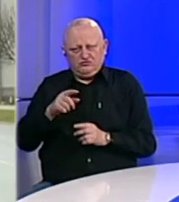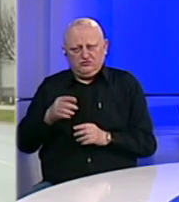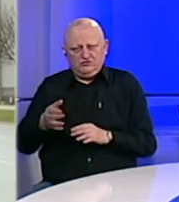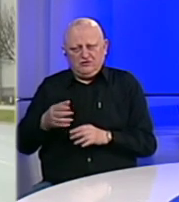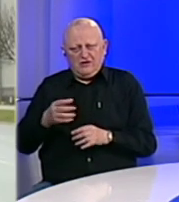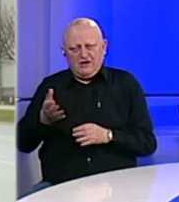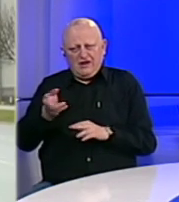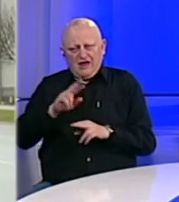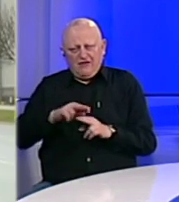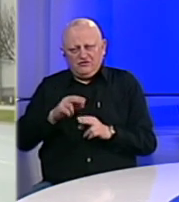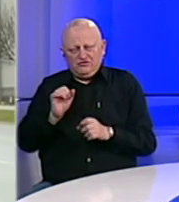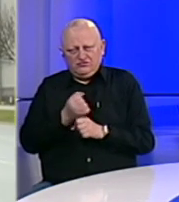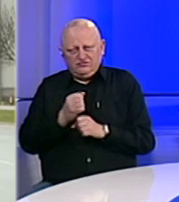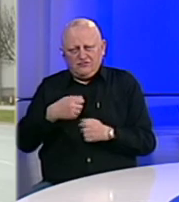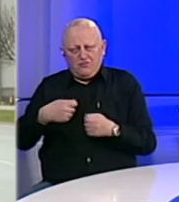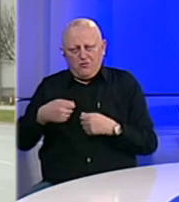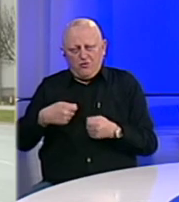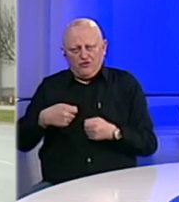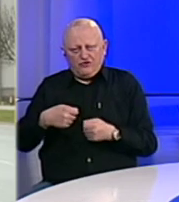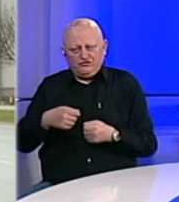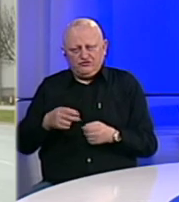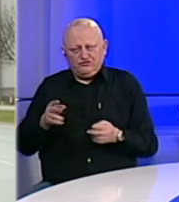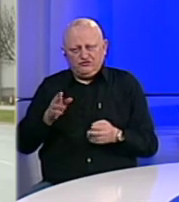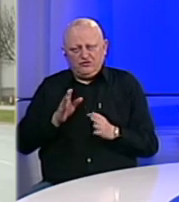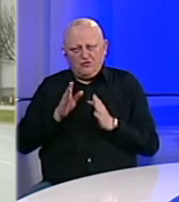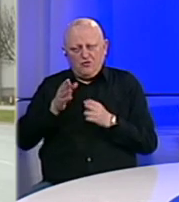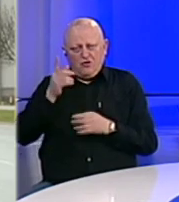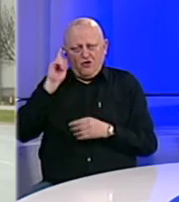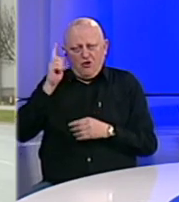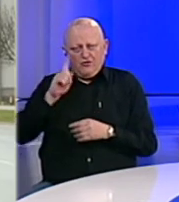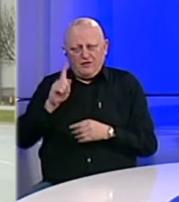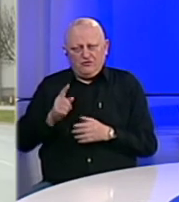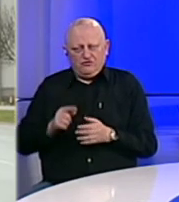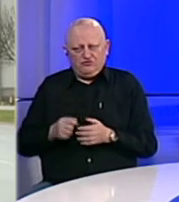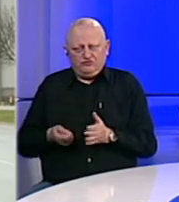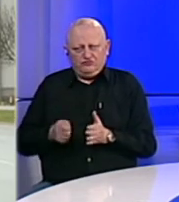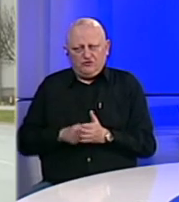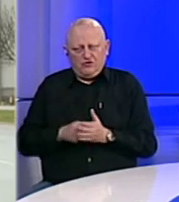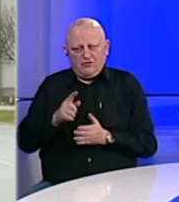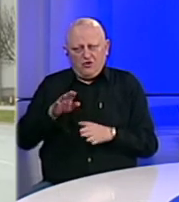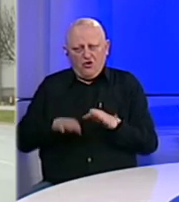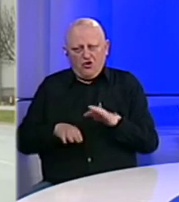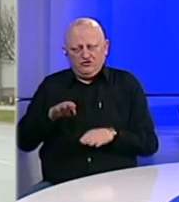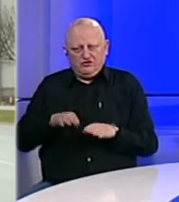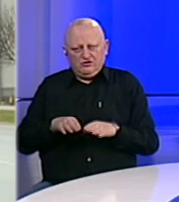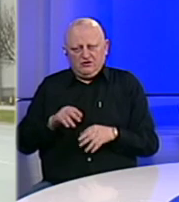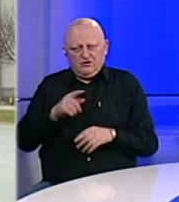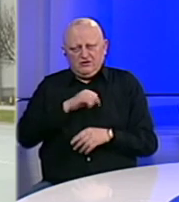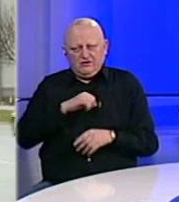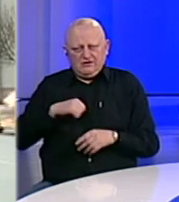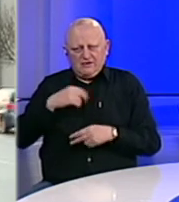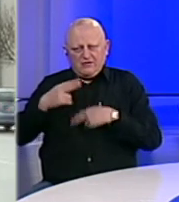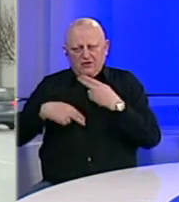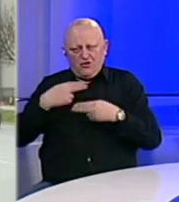korektiv najveći da potrošačima jednostavno upute opome, da ne mogu da kupuju te količine. Što se tiče samih